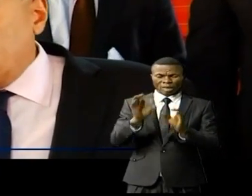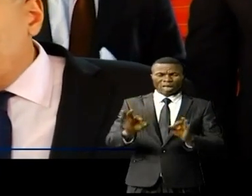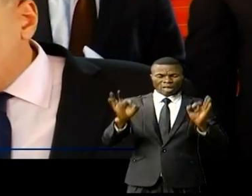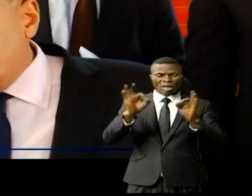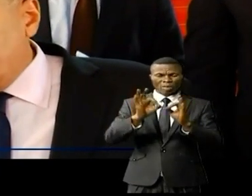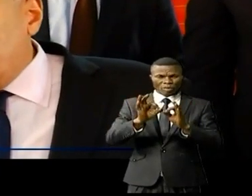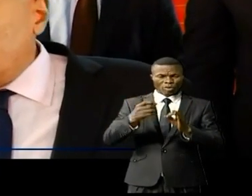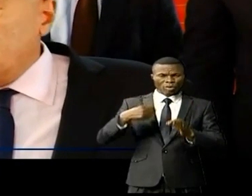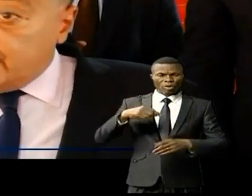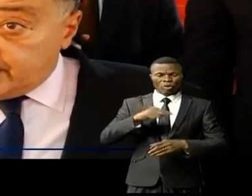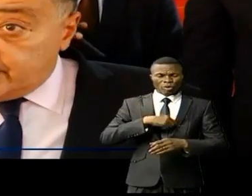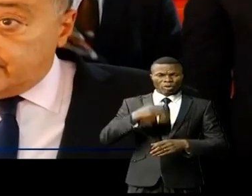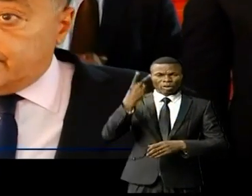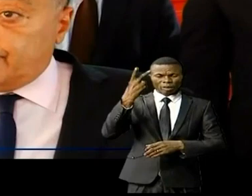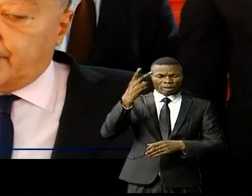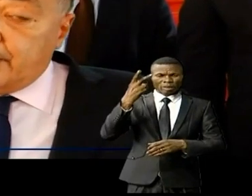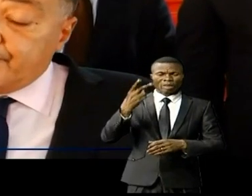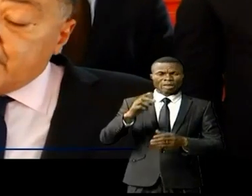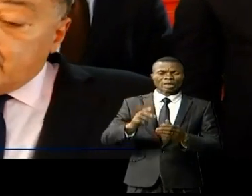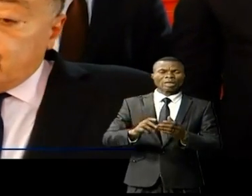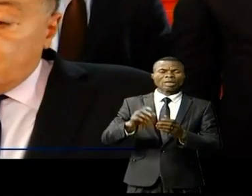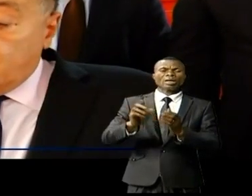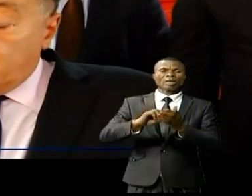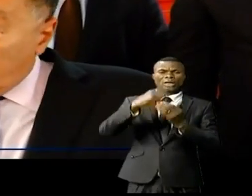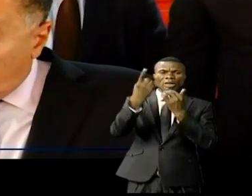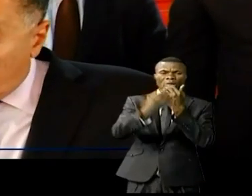le De Kivu et le Tauri.